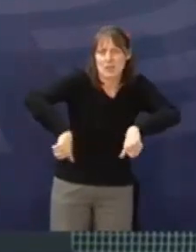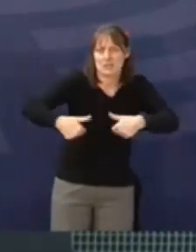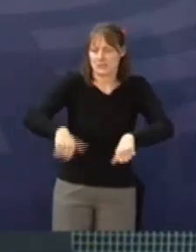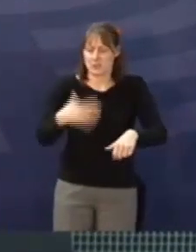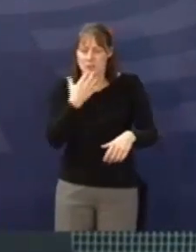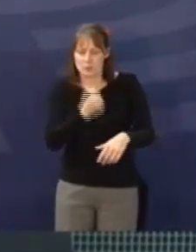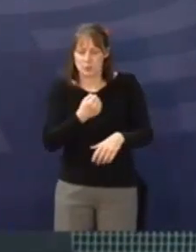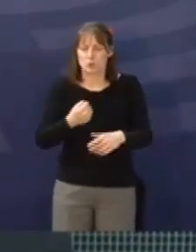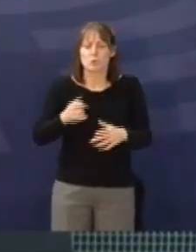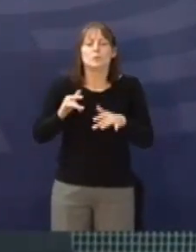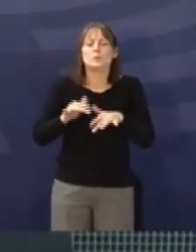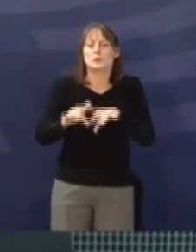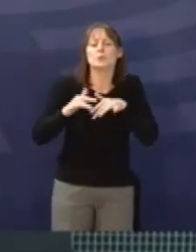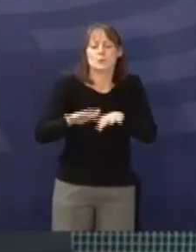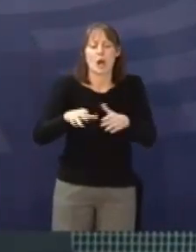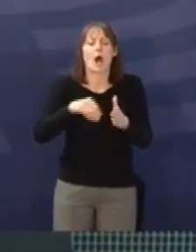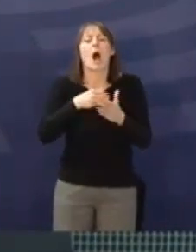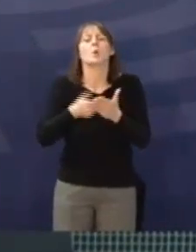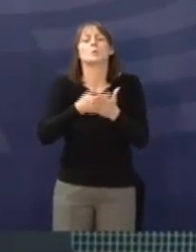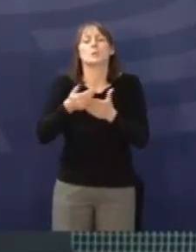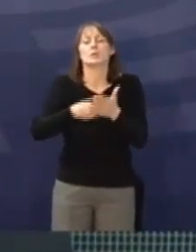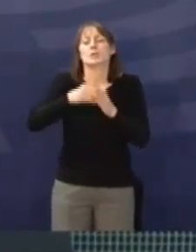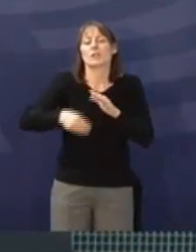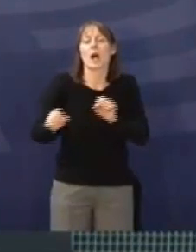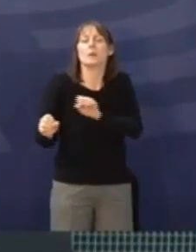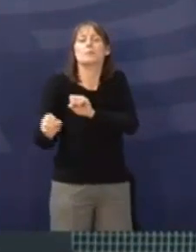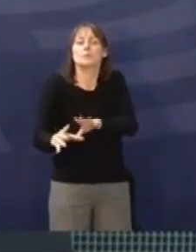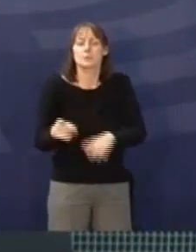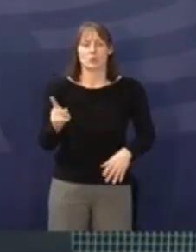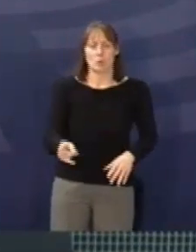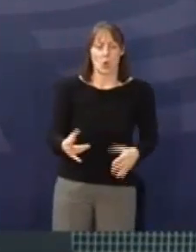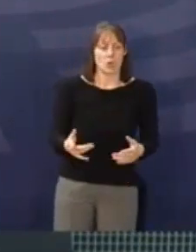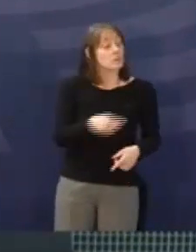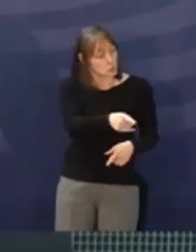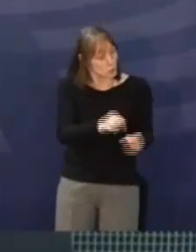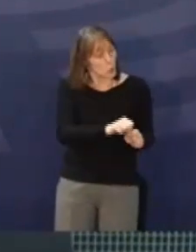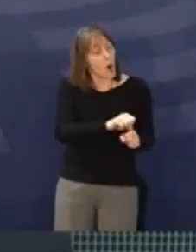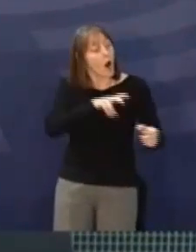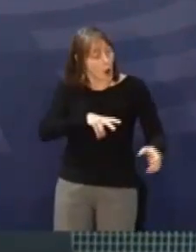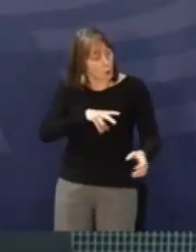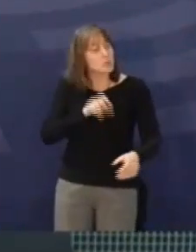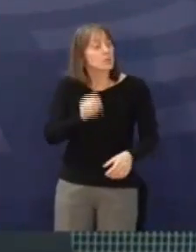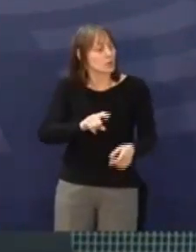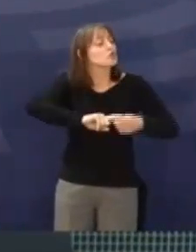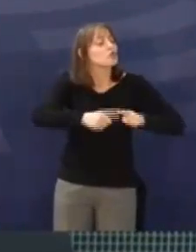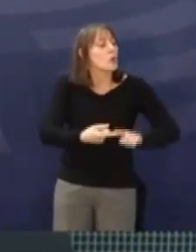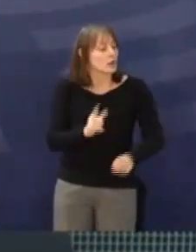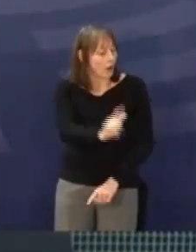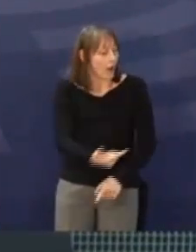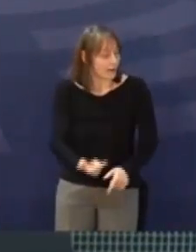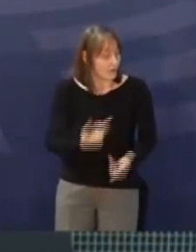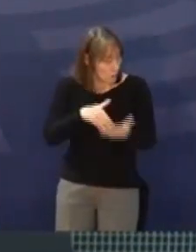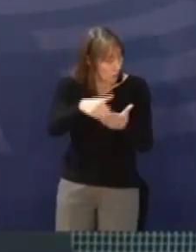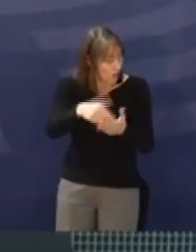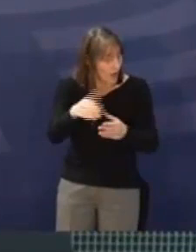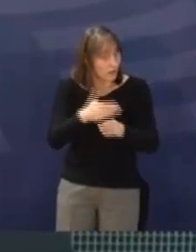ihre Ausbildungsverträge aufzugeben. Da heißt das Ganze lapidar, wenn du jetzt aussteigst, hast du wenigstens keine Schulden. Wenn du weitermachst,